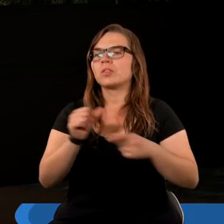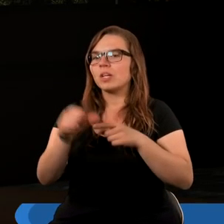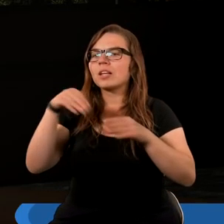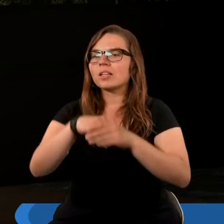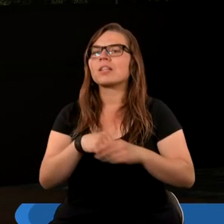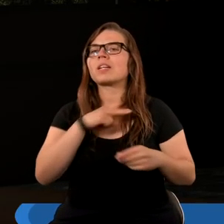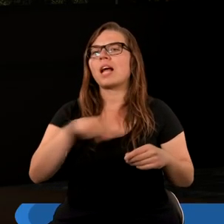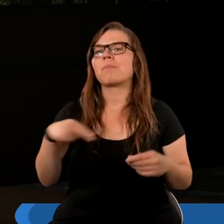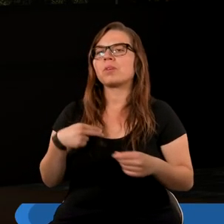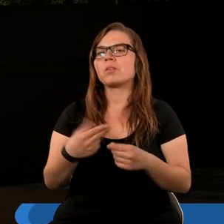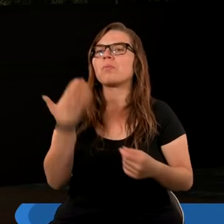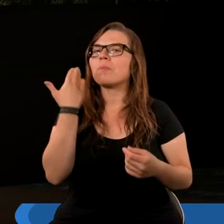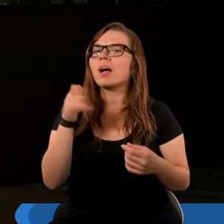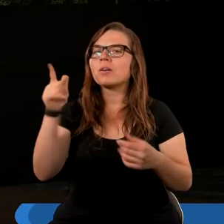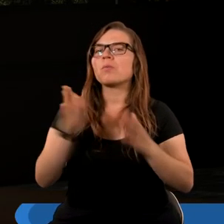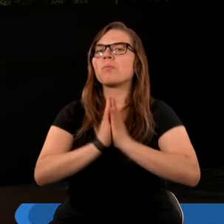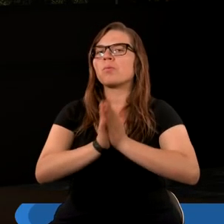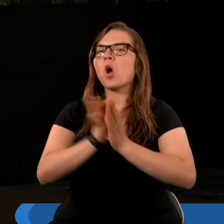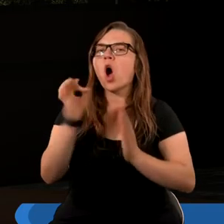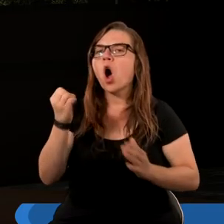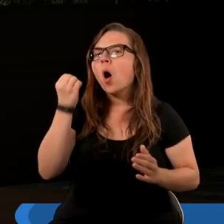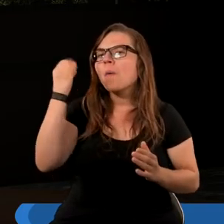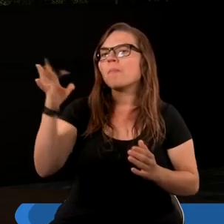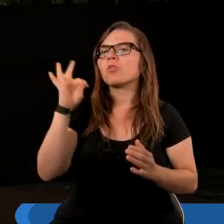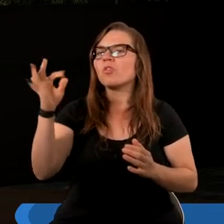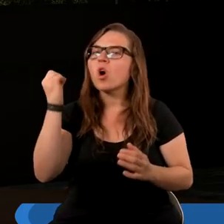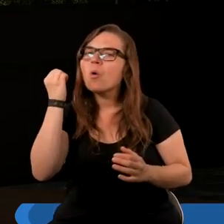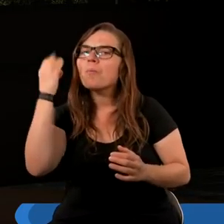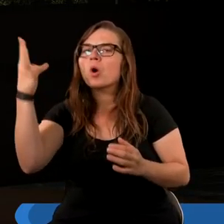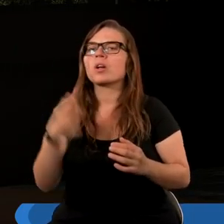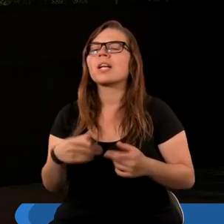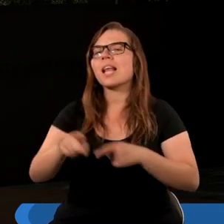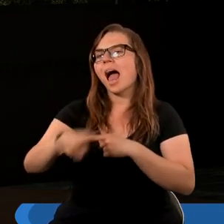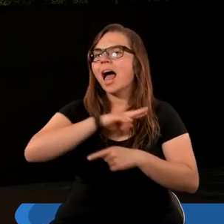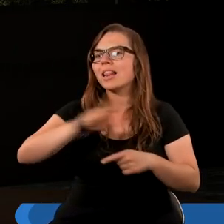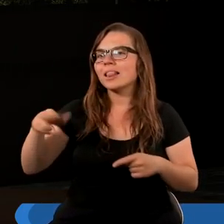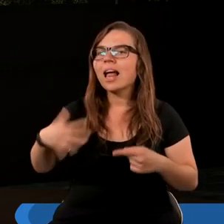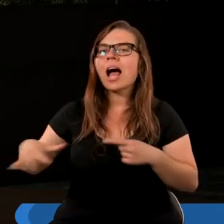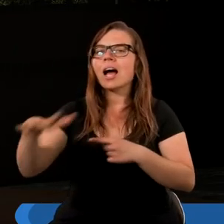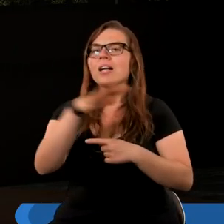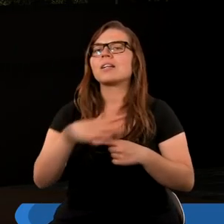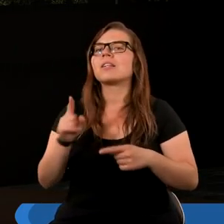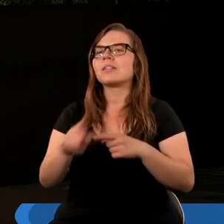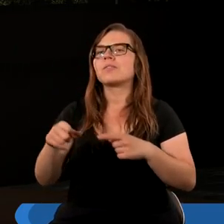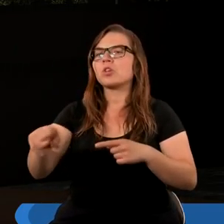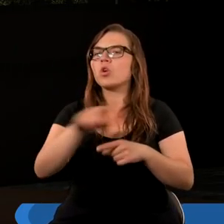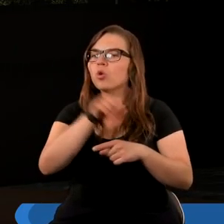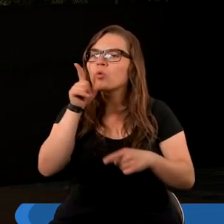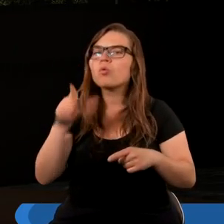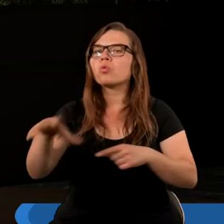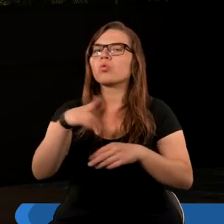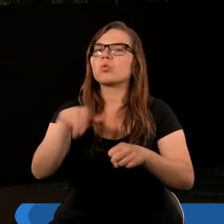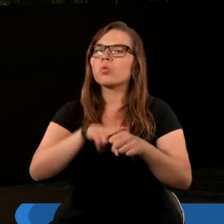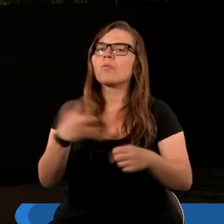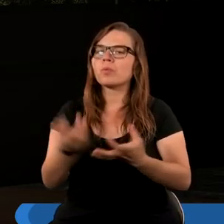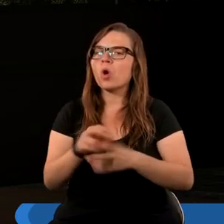tutaj. Bardzo Cię prosimy o mądrość, Twoją mądrość dla nas, dla tych, którzy razem